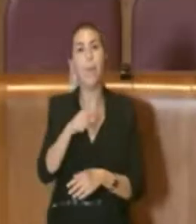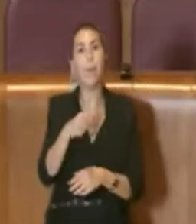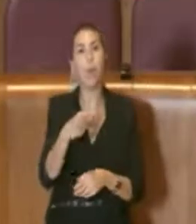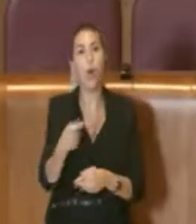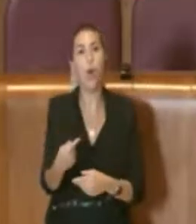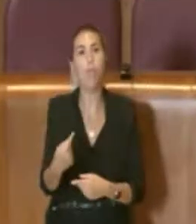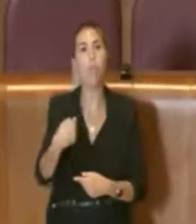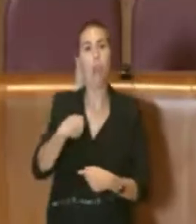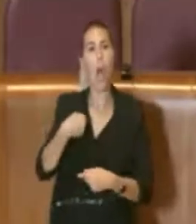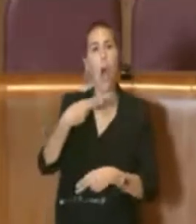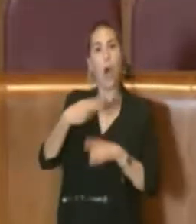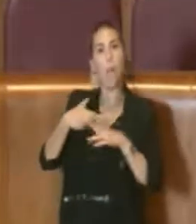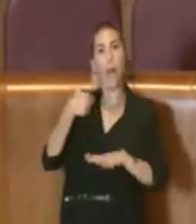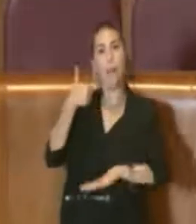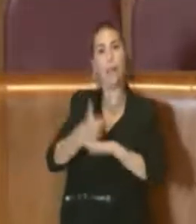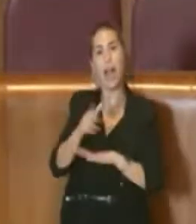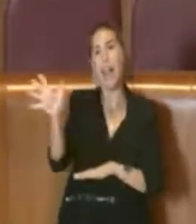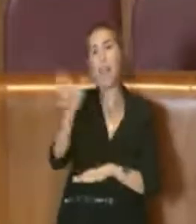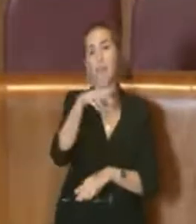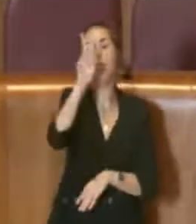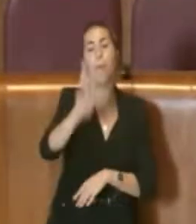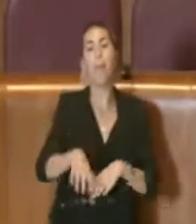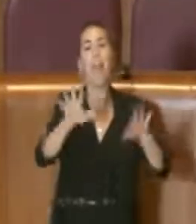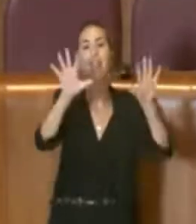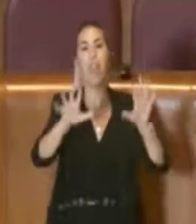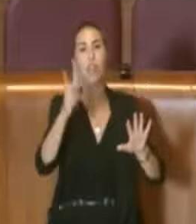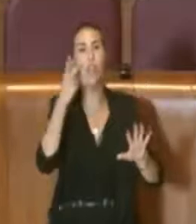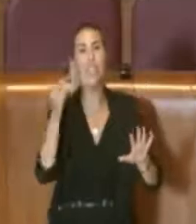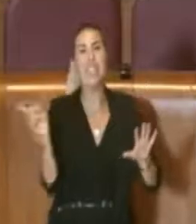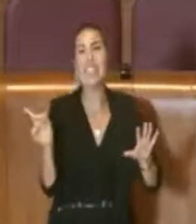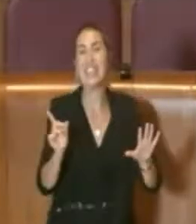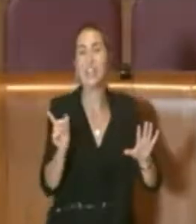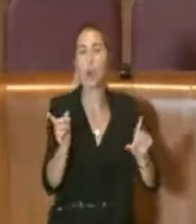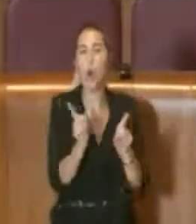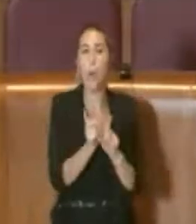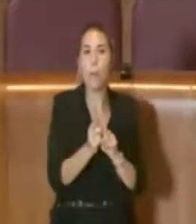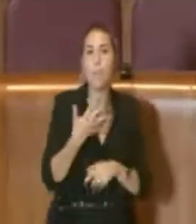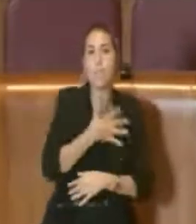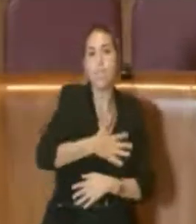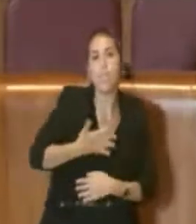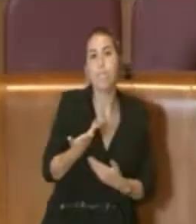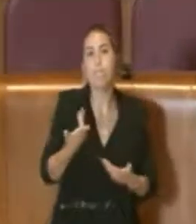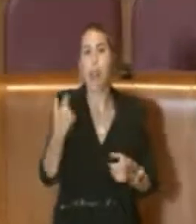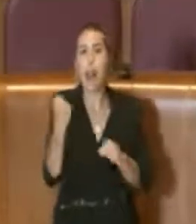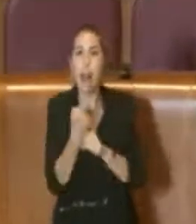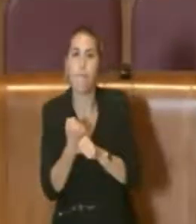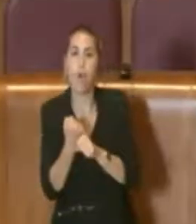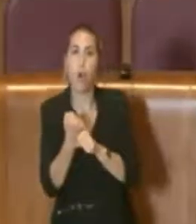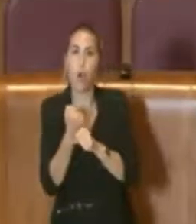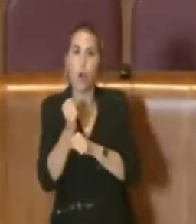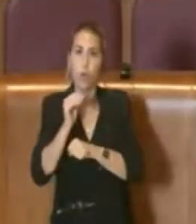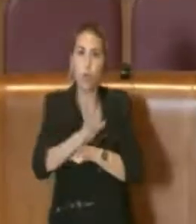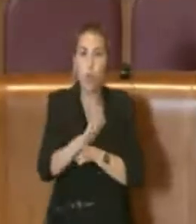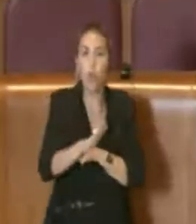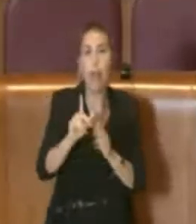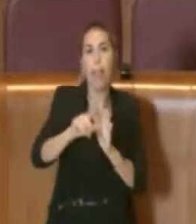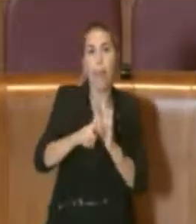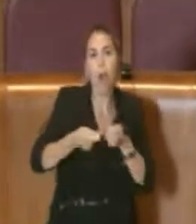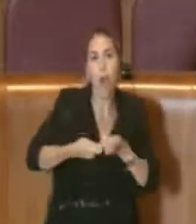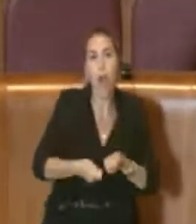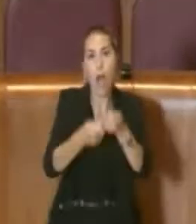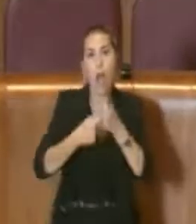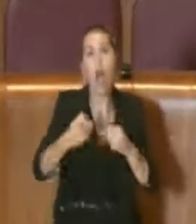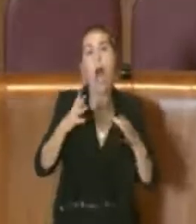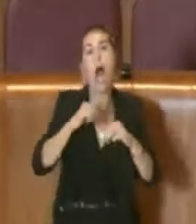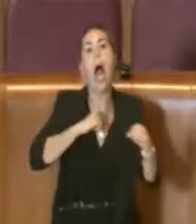Roma Capitale e, faccio un esempio, nel 2010 non si vede soddisfatta del proprio credito o del proprio lavoro. Dopo un po' di solleciti